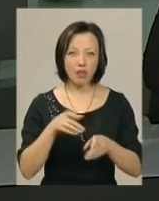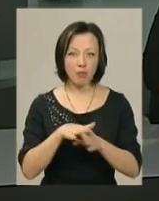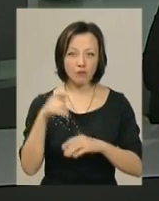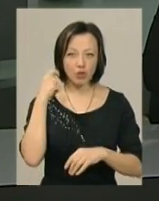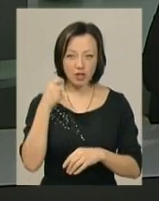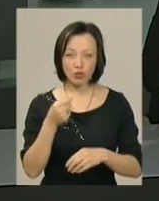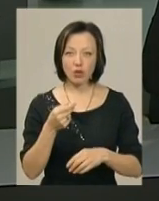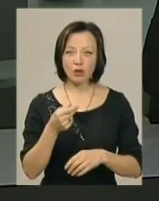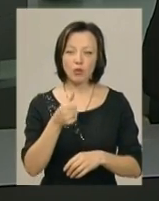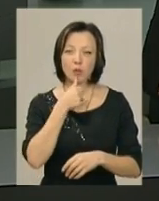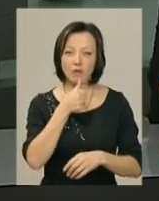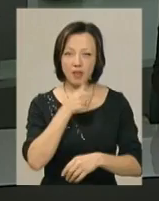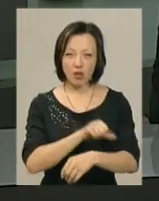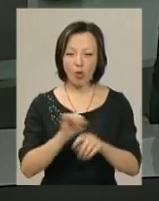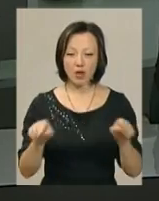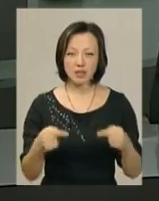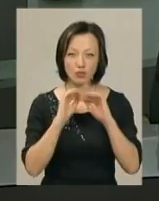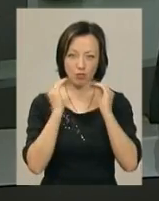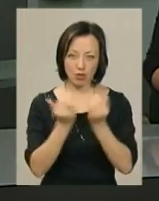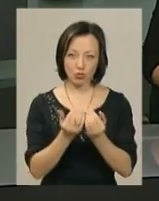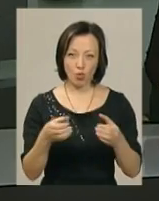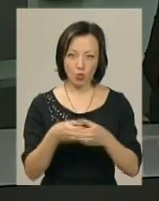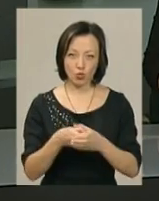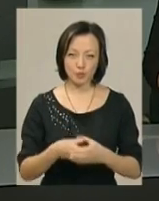до вживання наркотиків та організацію наркопритону.